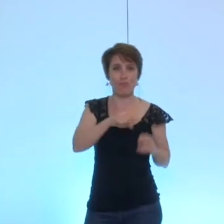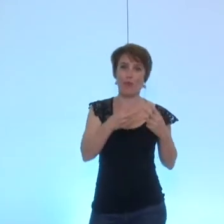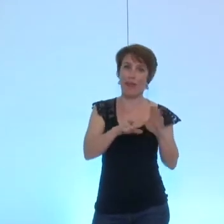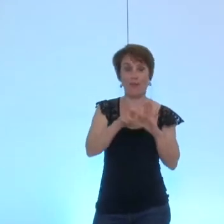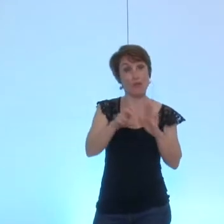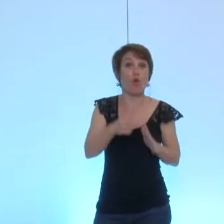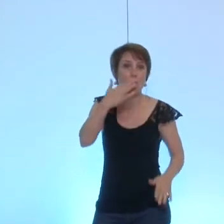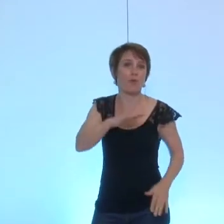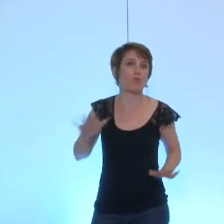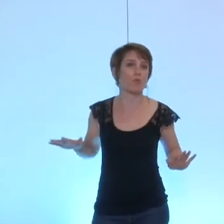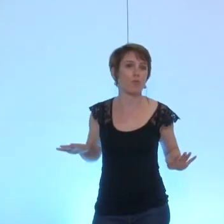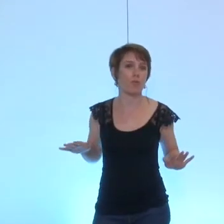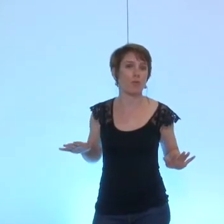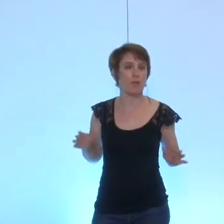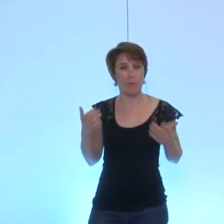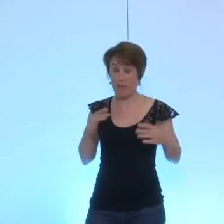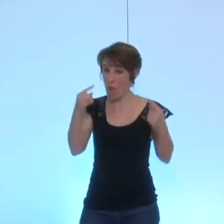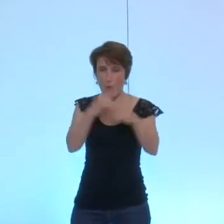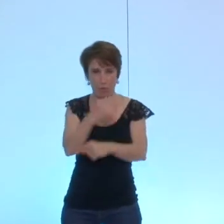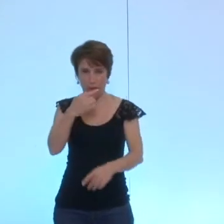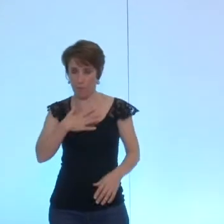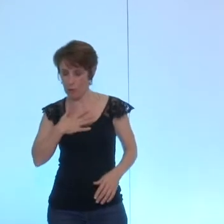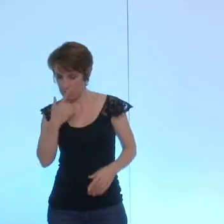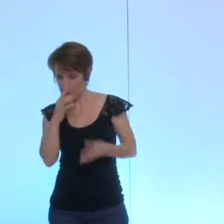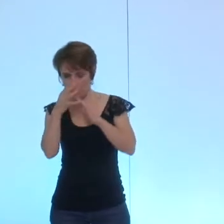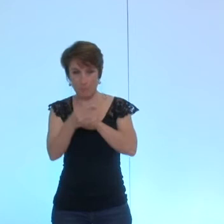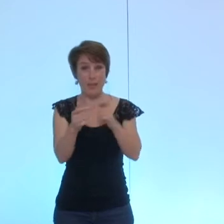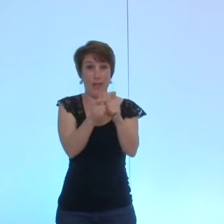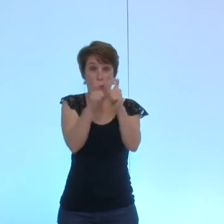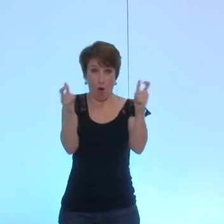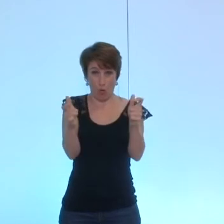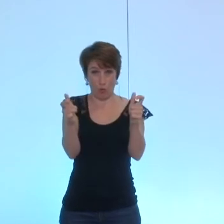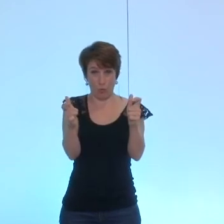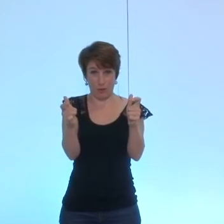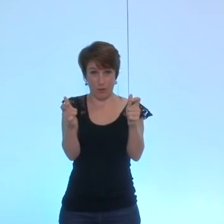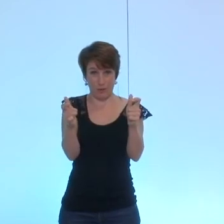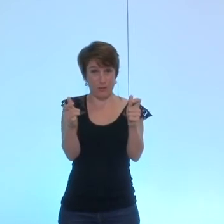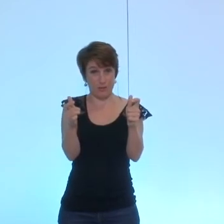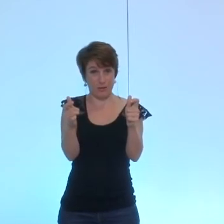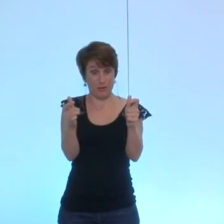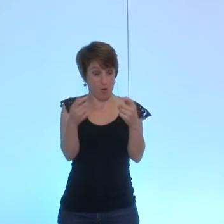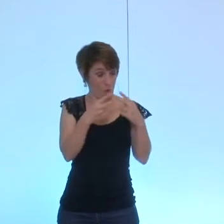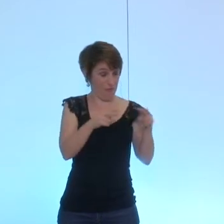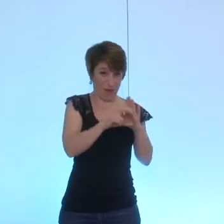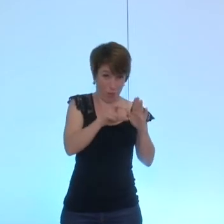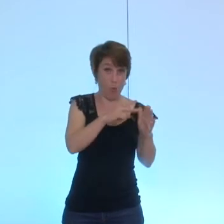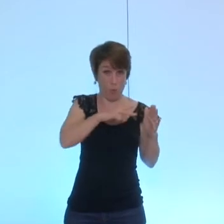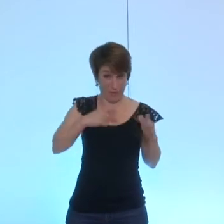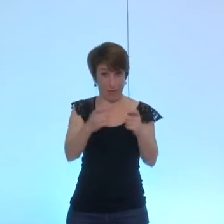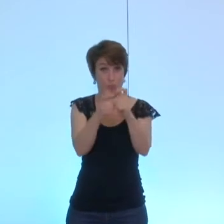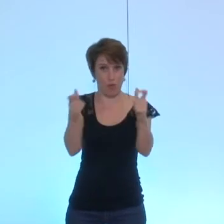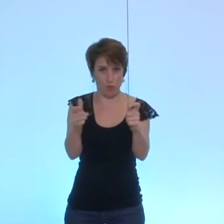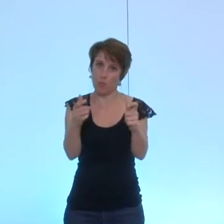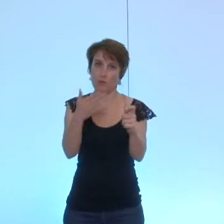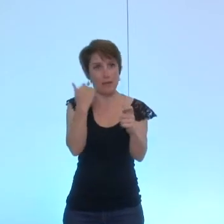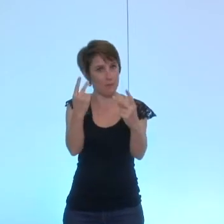moi je crois au contraire que plus une société qui appartient à la ville a de potentialité économique plus c